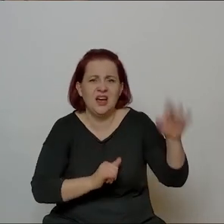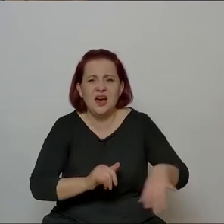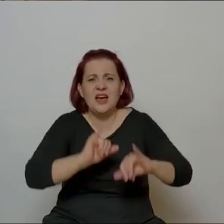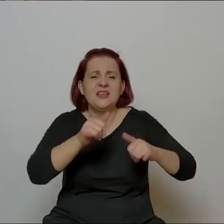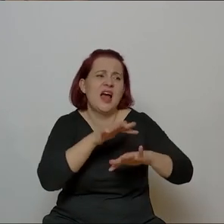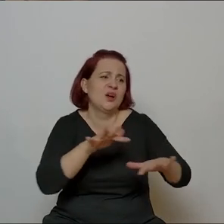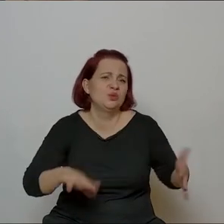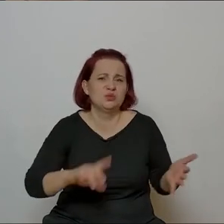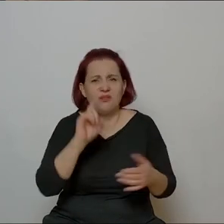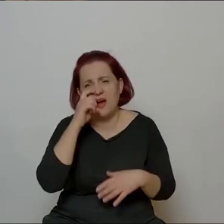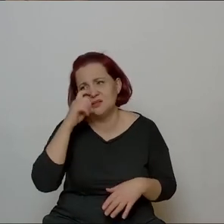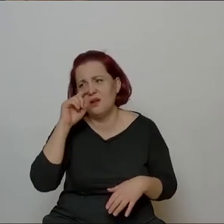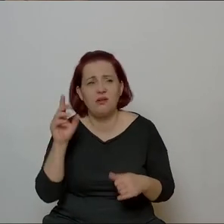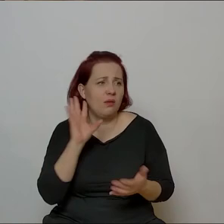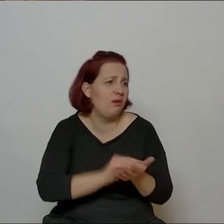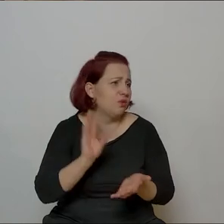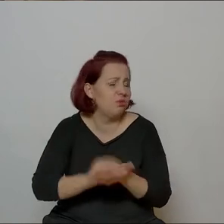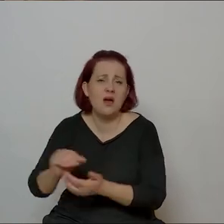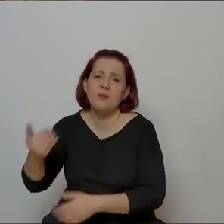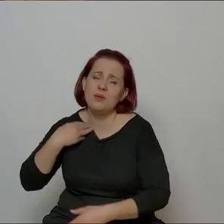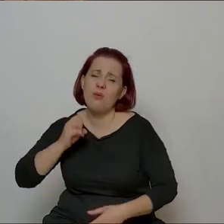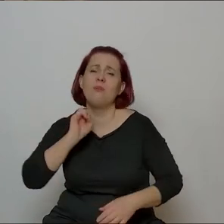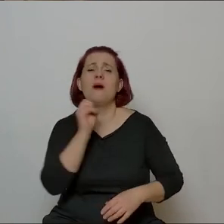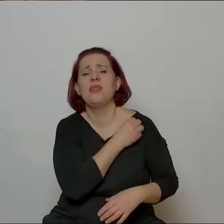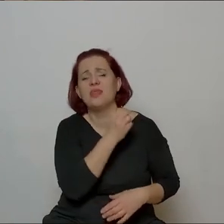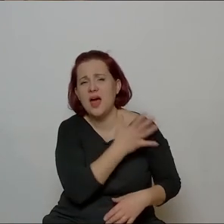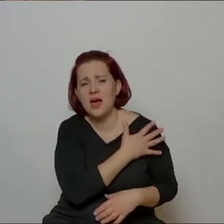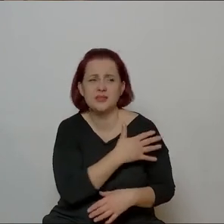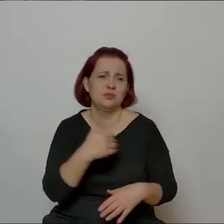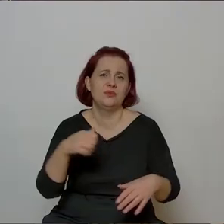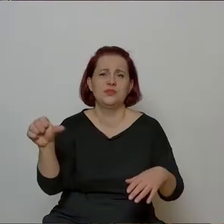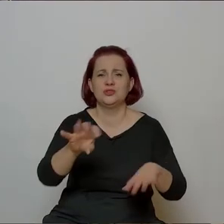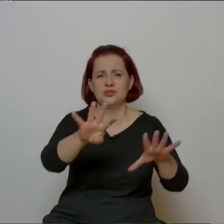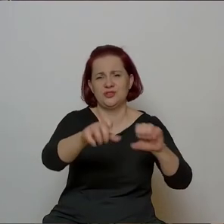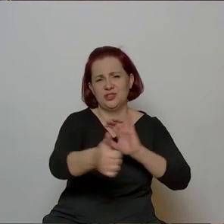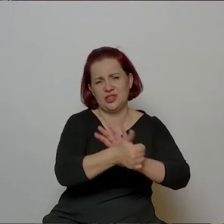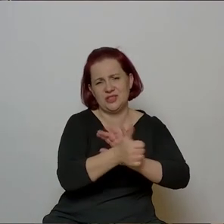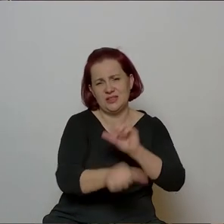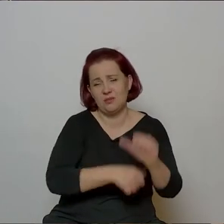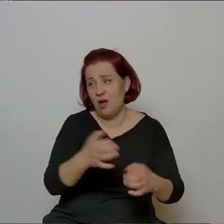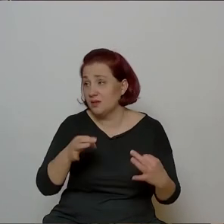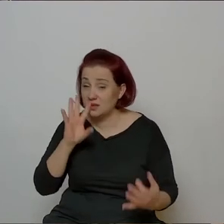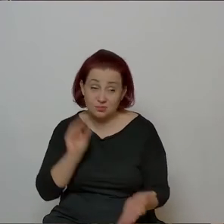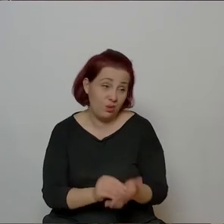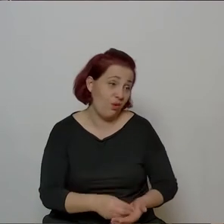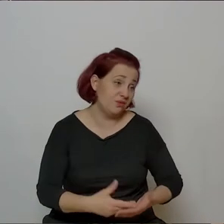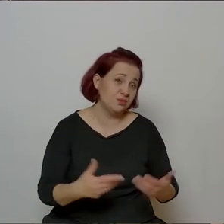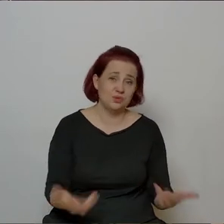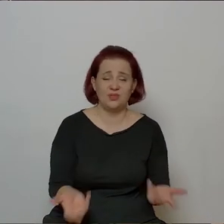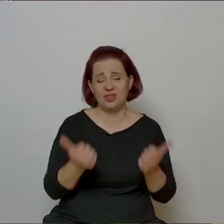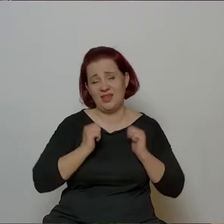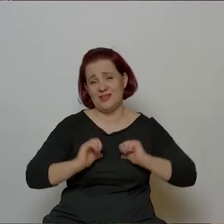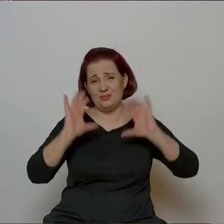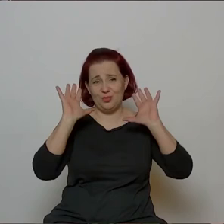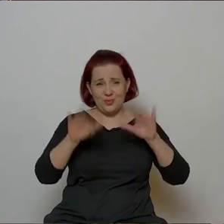można być fasolką obrzuconym. Mnie obrzucili w Petersburgu w 916. No właśnie,